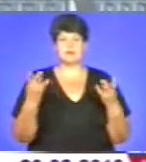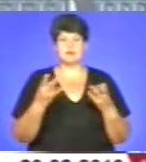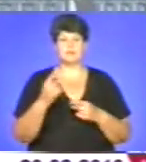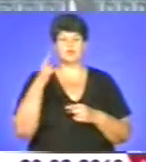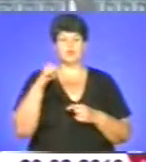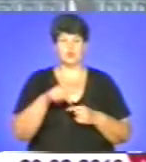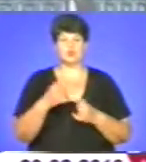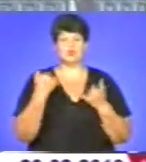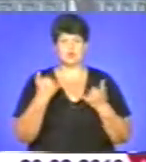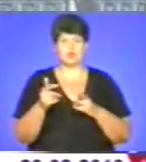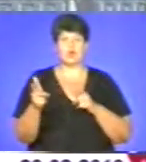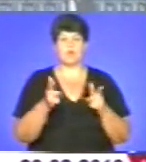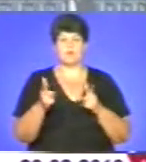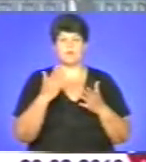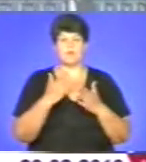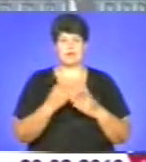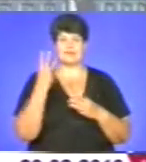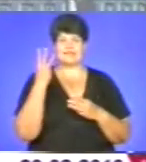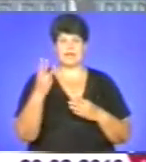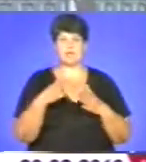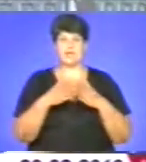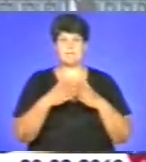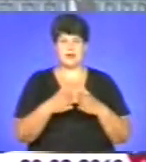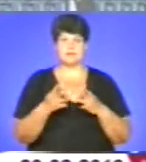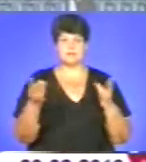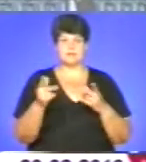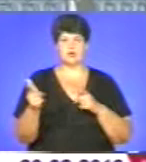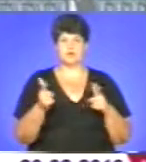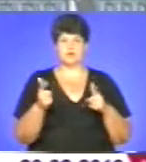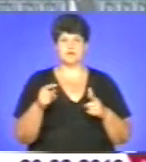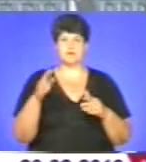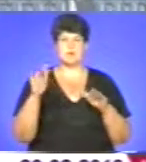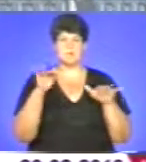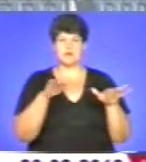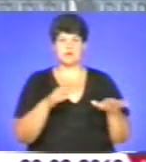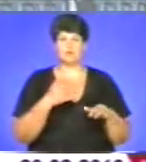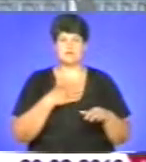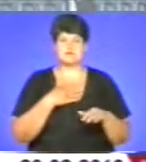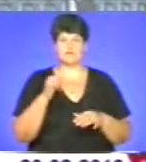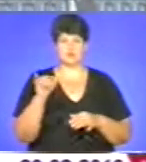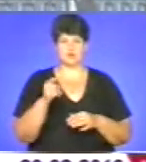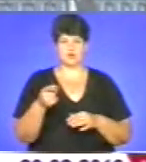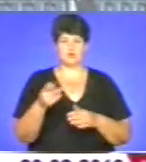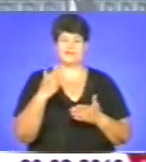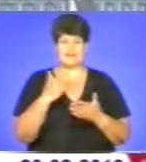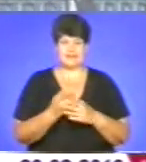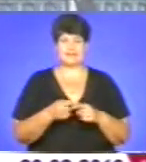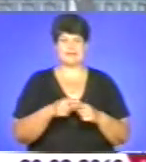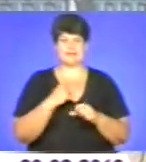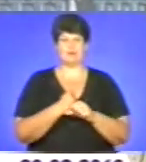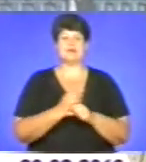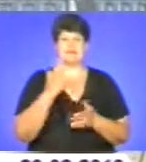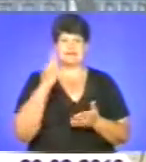сьогодні готувати, тим більше, маючи три корабля, нам потрібно готувати моряків у нас в Тернополі. І думаю, що в нас є де це робити, і є